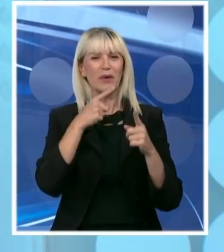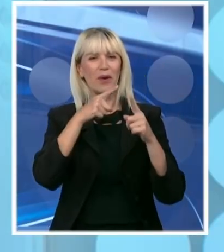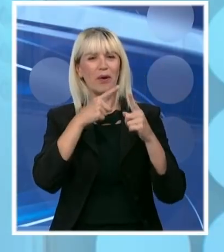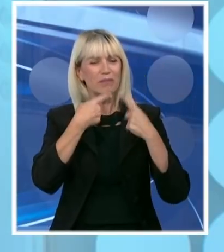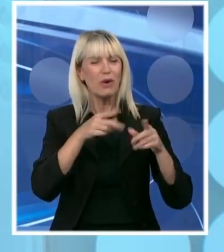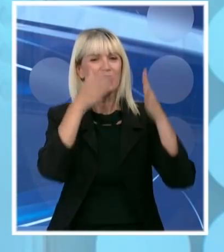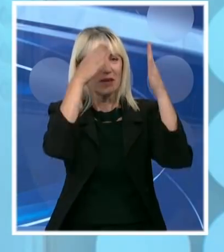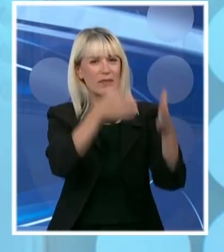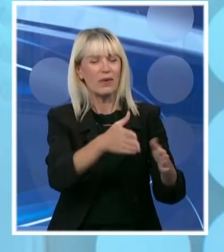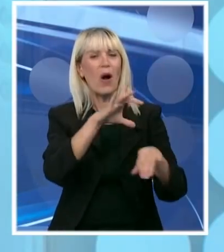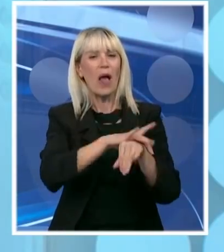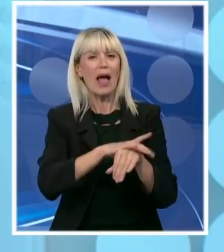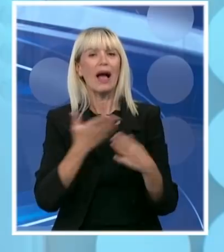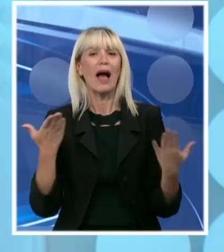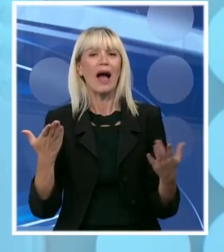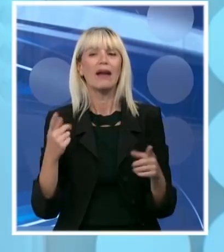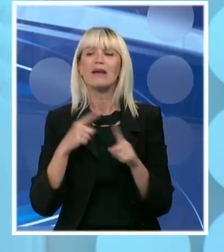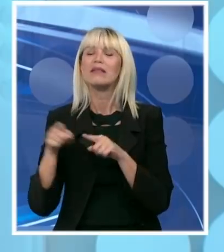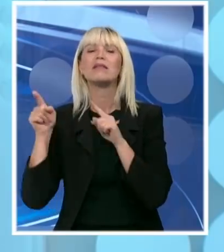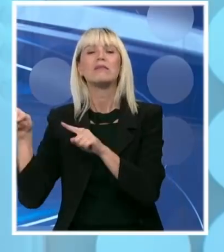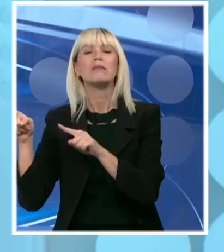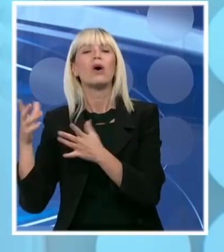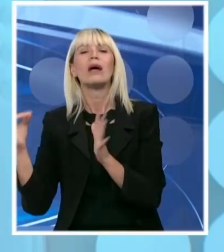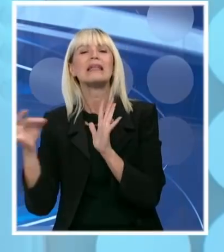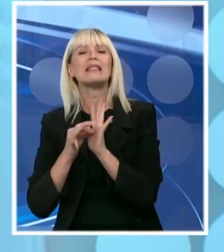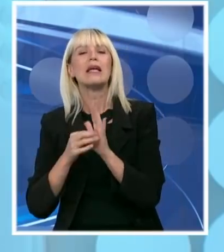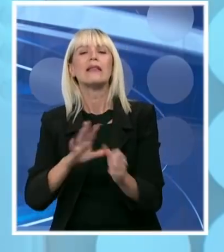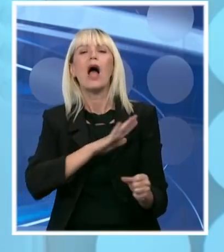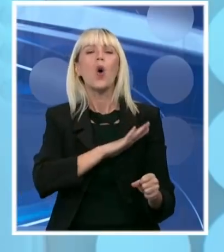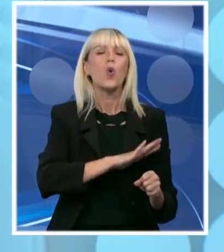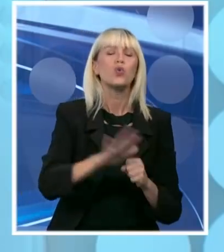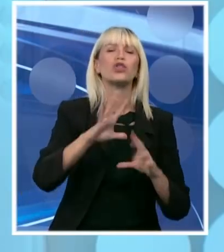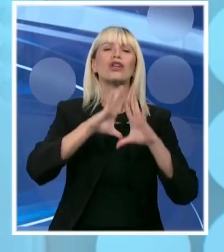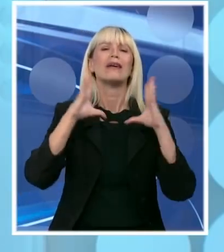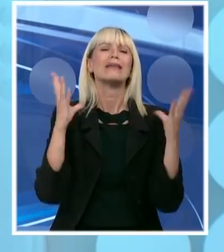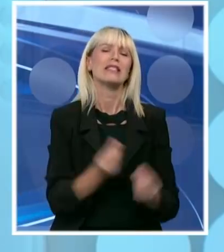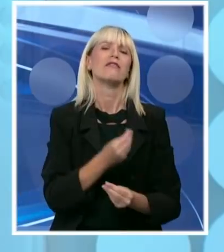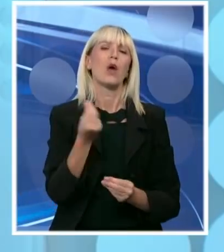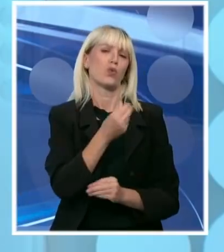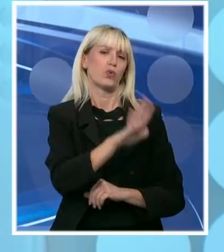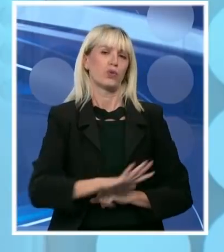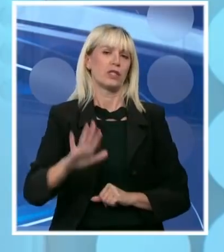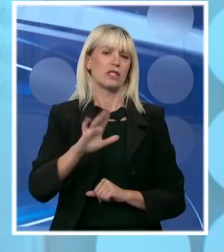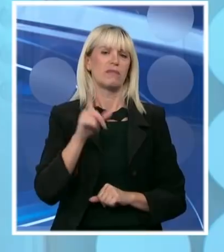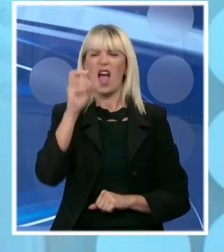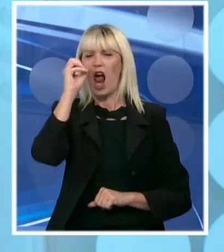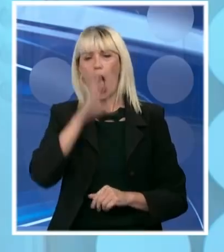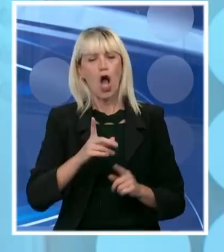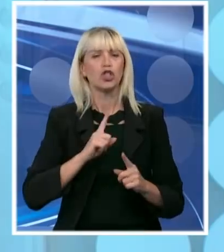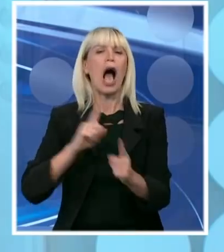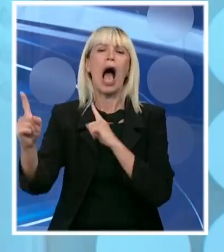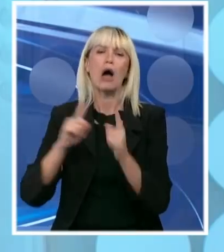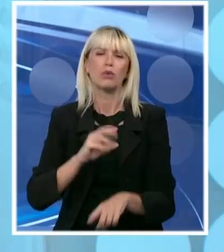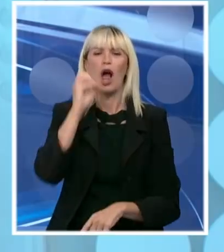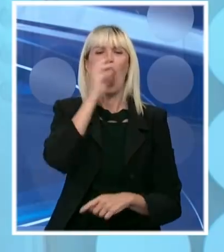nekih je da unište sve što postoji u Srbiji. Sve što vredi u Srbiji. Kao što ne valja autoput. Kao što nam ne valjaju pruge. Kao